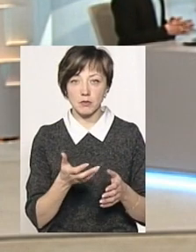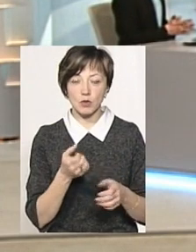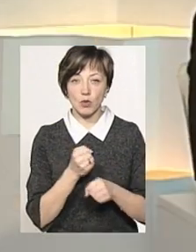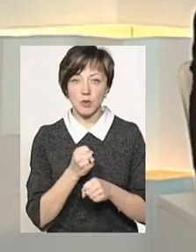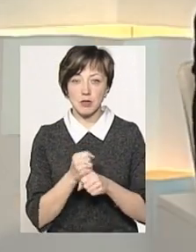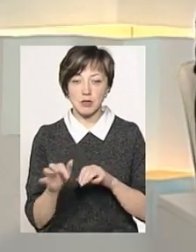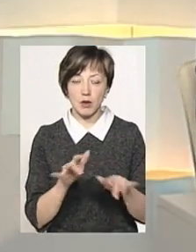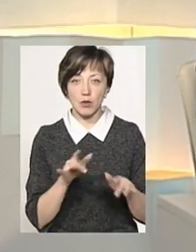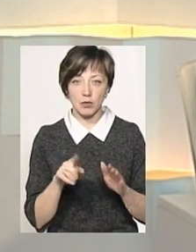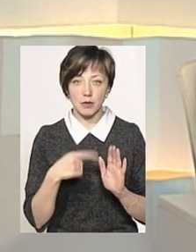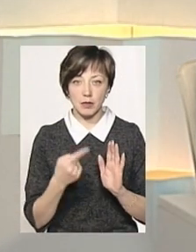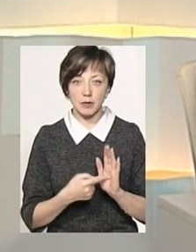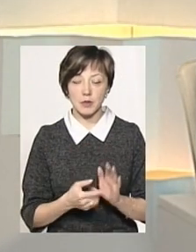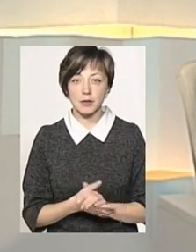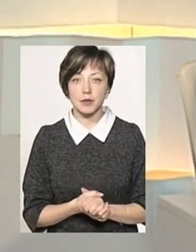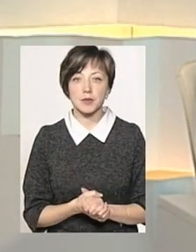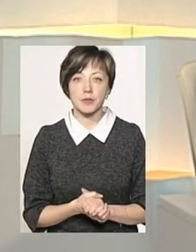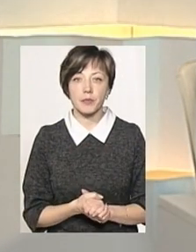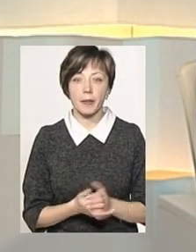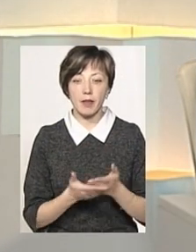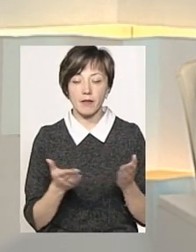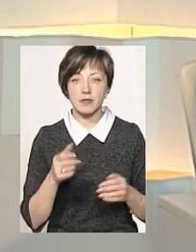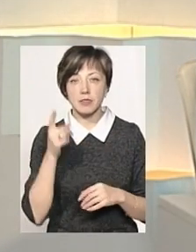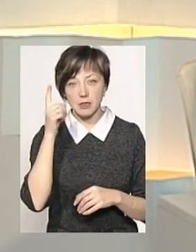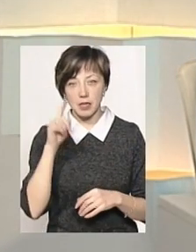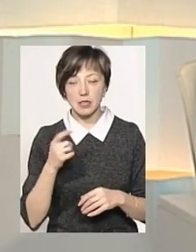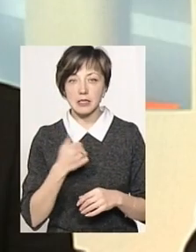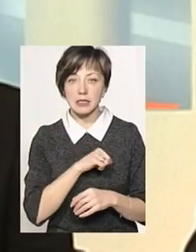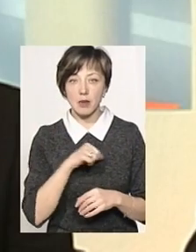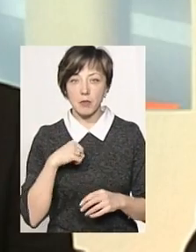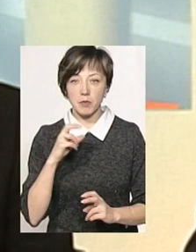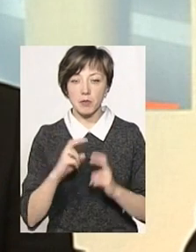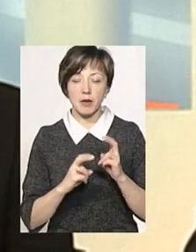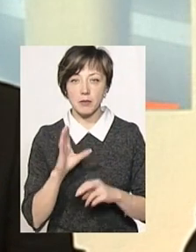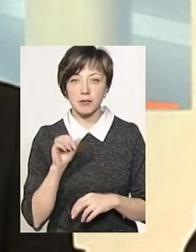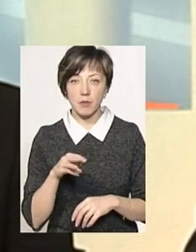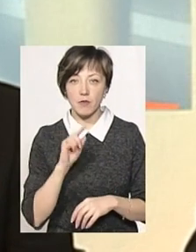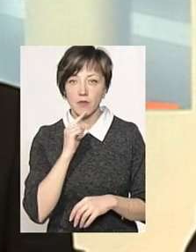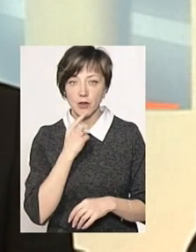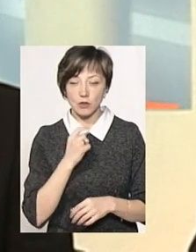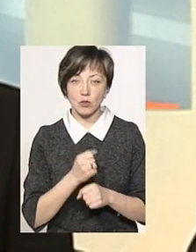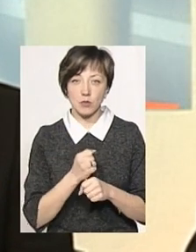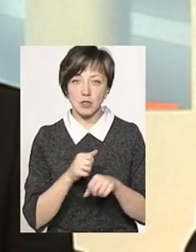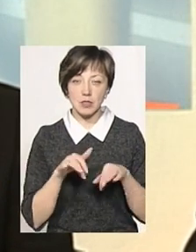міри? Ну, ви знаєте, що навіть самим підприємствам зараз важко приймати якісь міри, тому що,